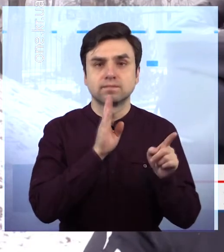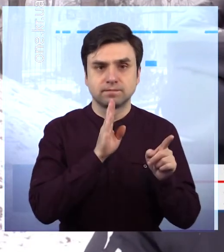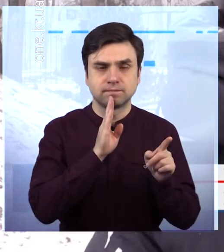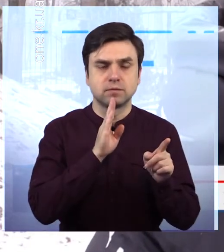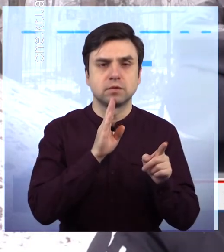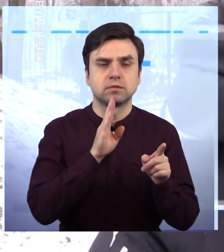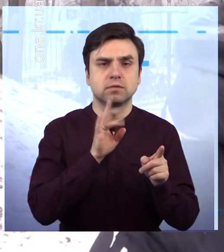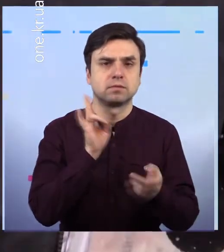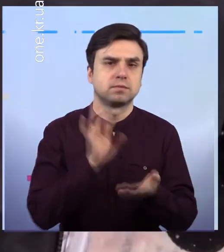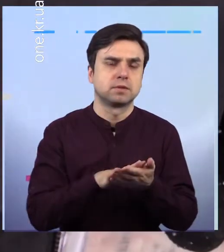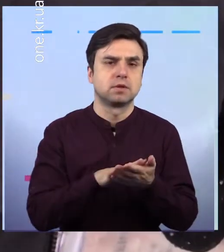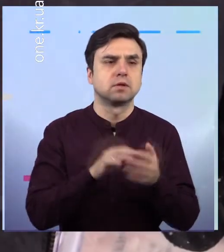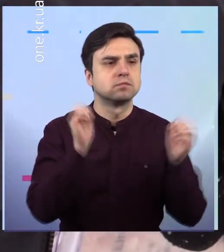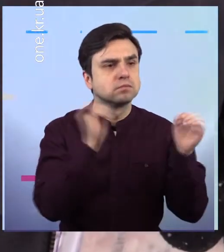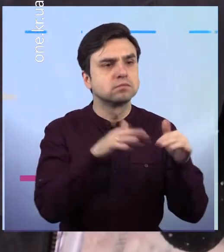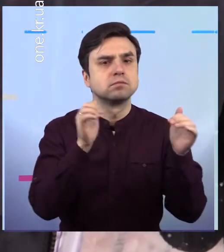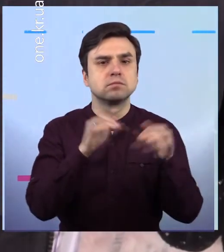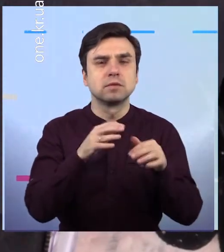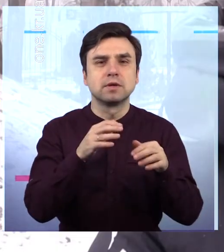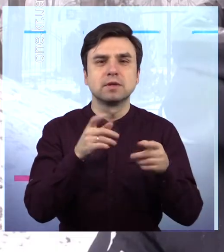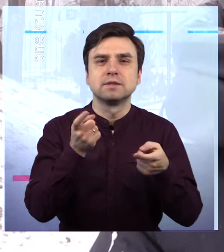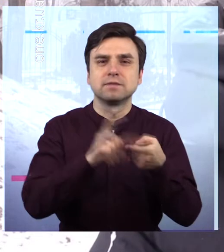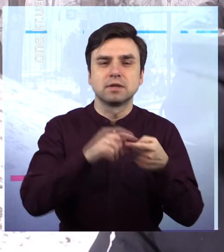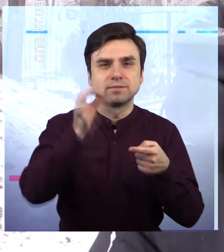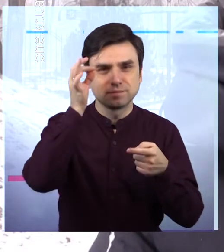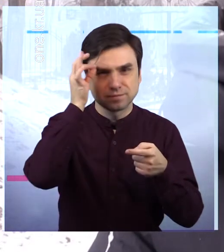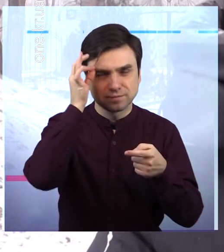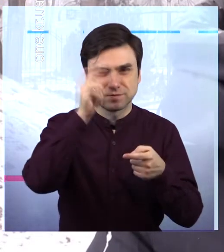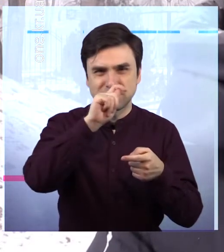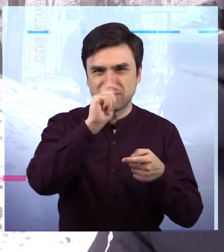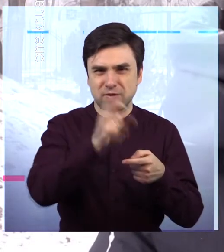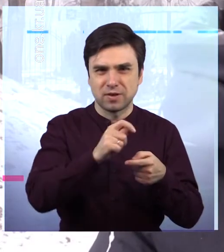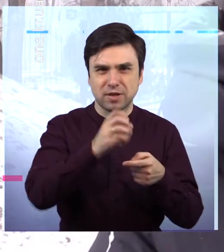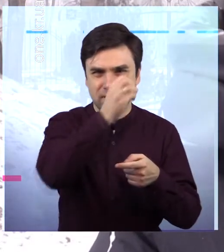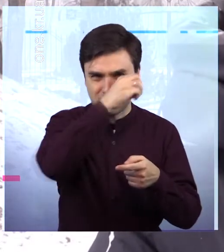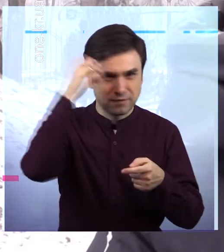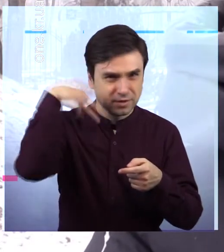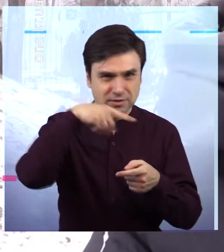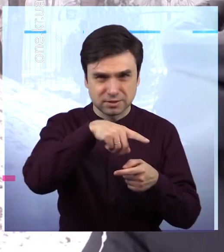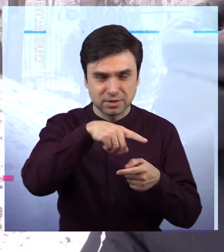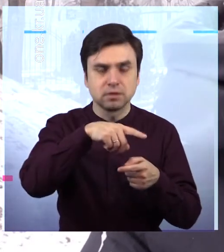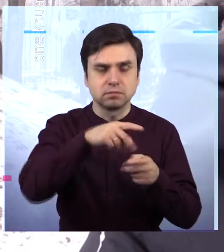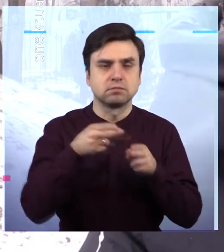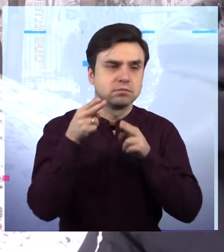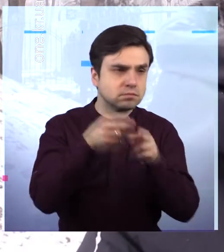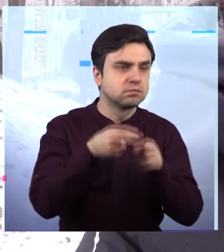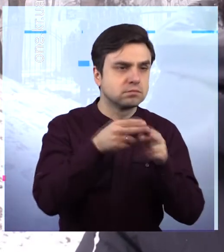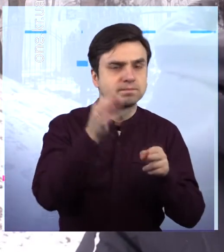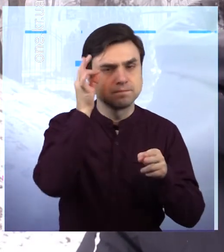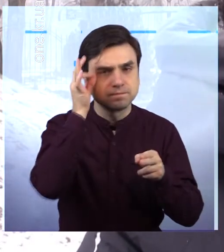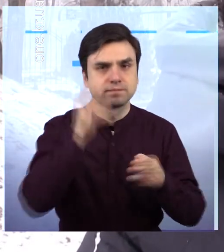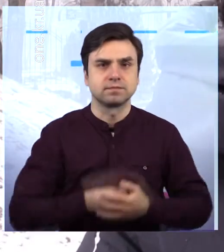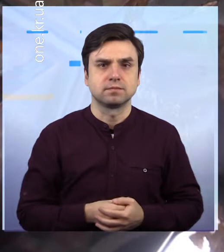мамочки вже, батьки, в яких молоді хлопці померли, їм це дуже, це підтримка,